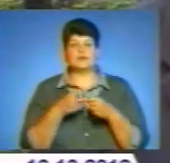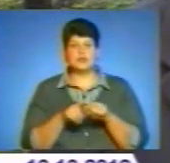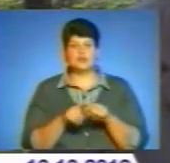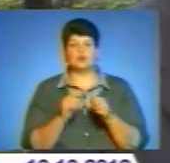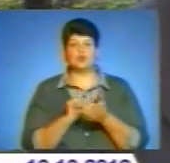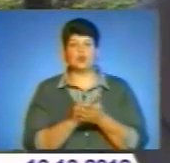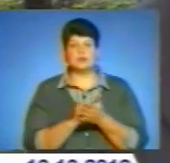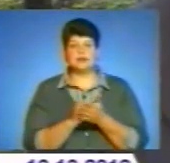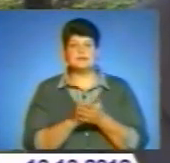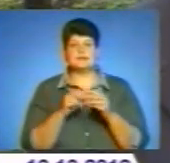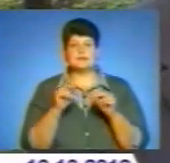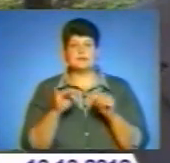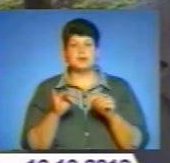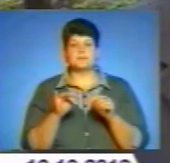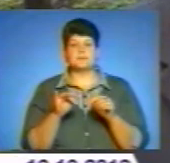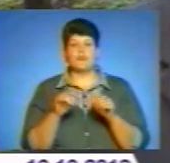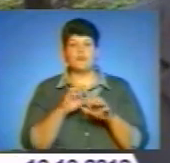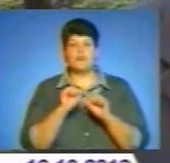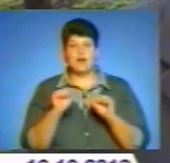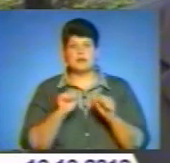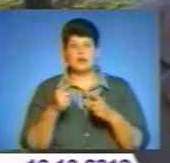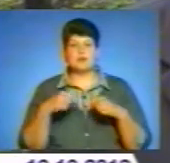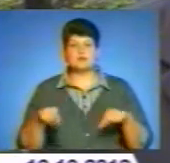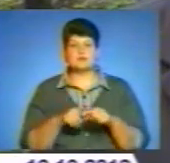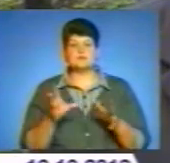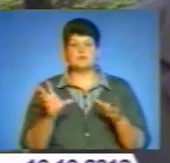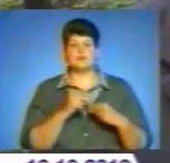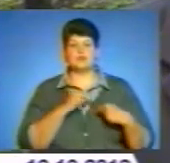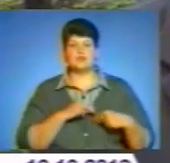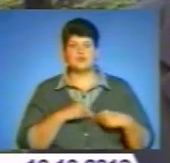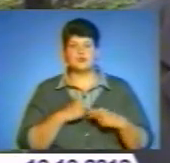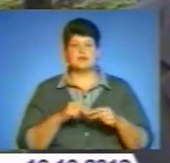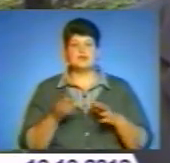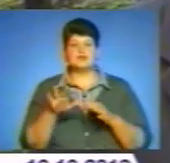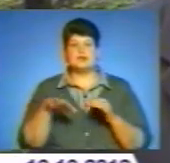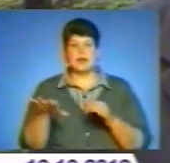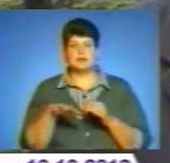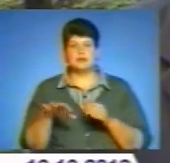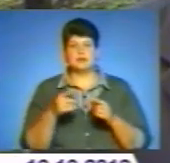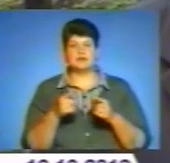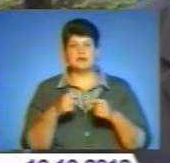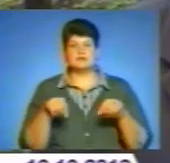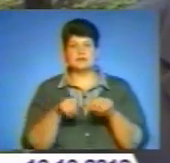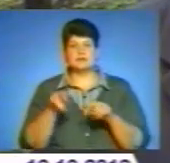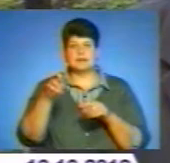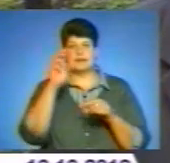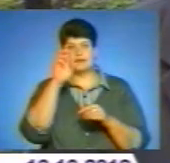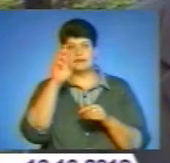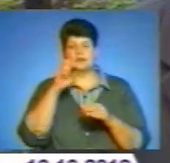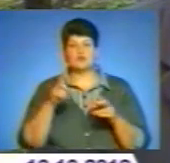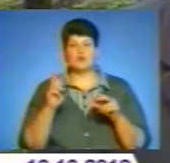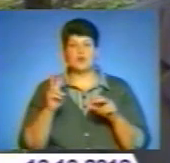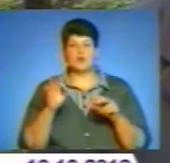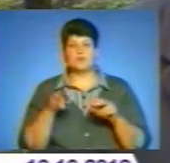звертатися в територіальні органи Держкомзему за визначення кадастрового номера, а вони можуть делегувати ці повноваження розробнику технічної документації і землепорядні